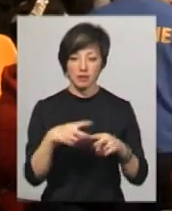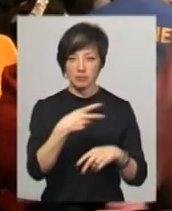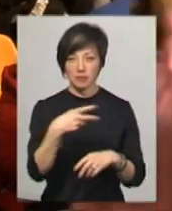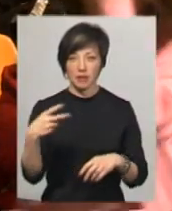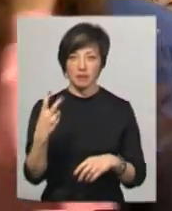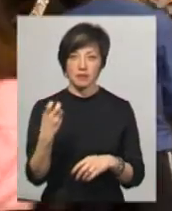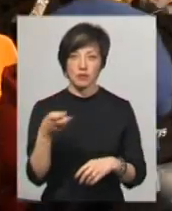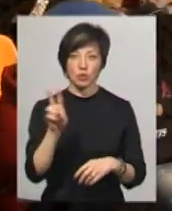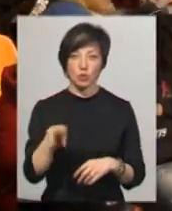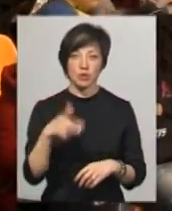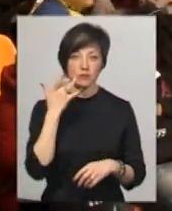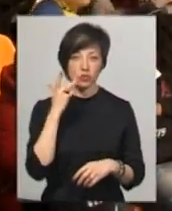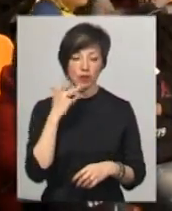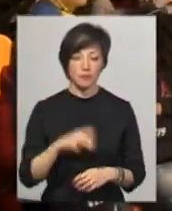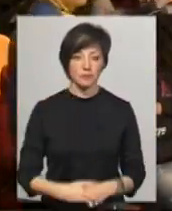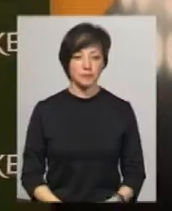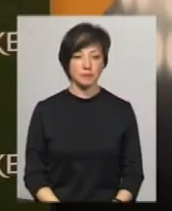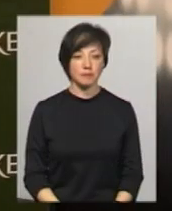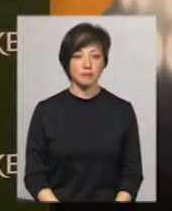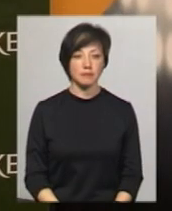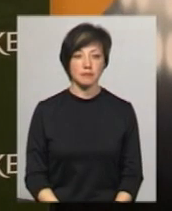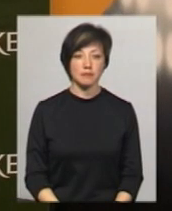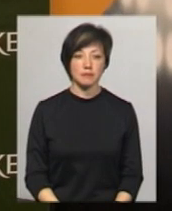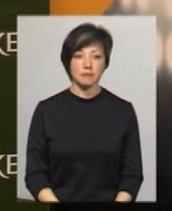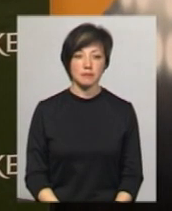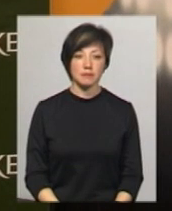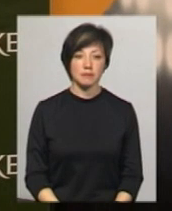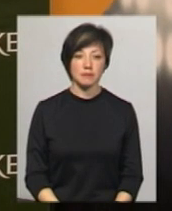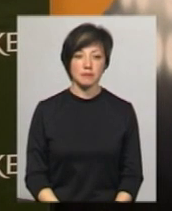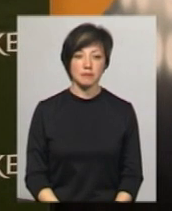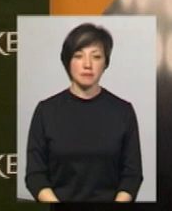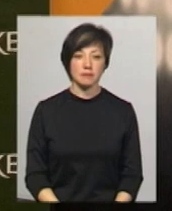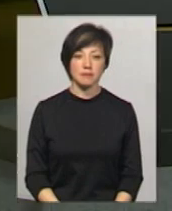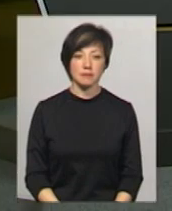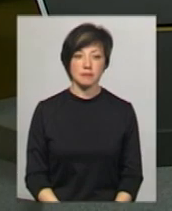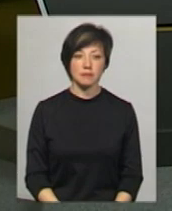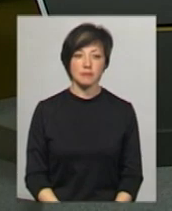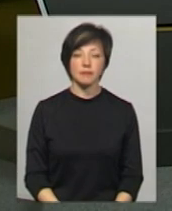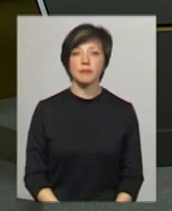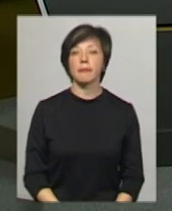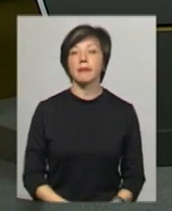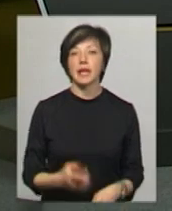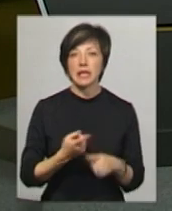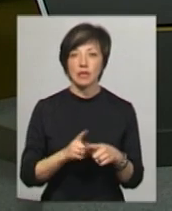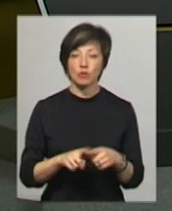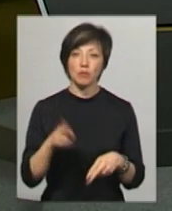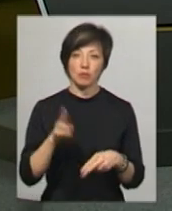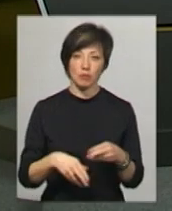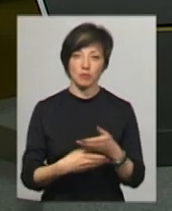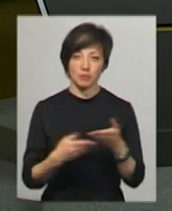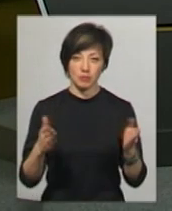200 доларів США. Михайло Жила, Віктор Кривий, новини Поділяцентр. На цьому ми з вами